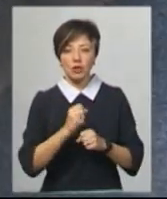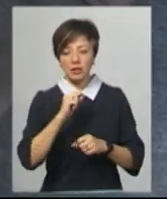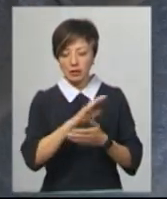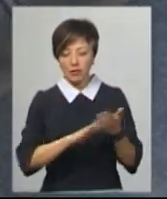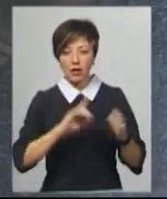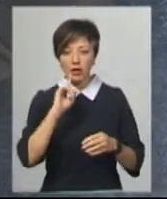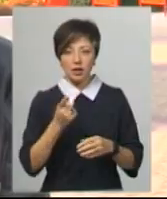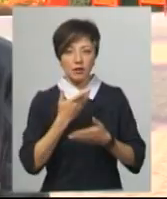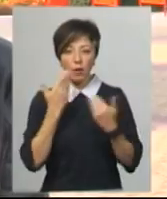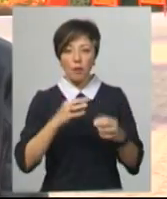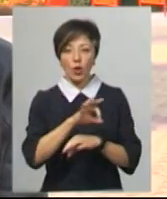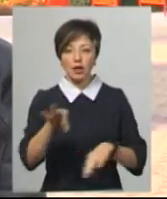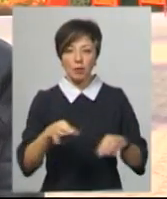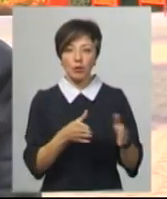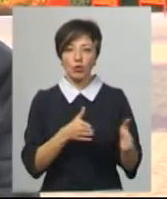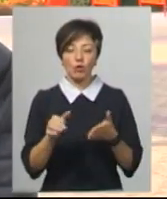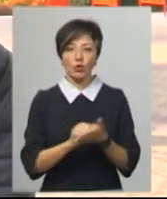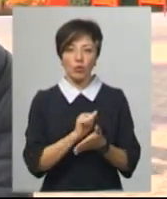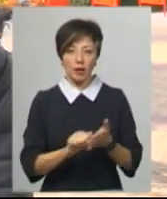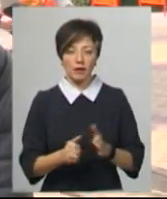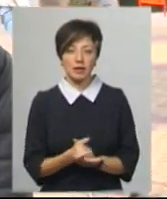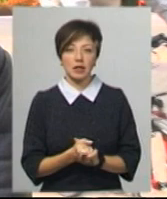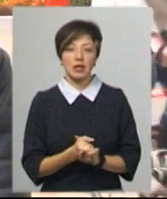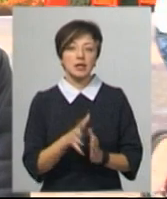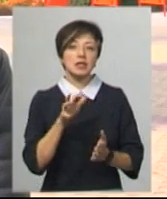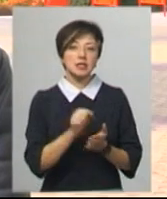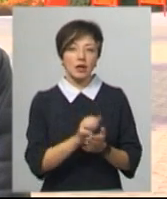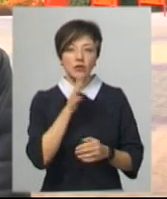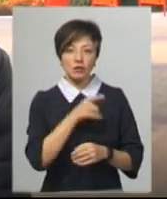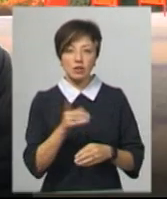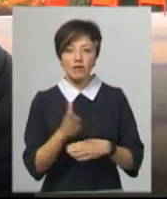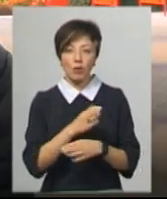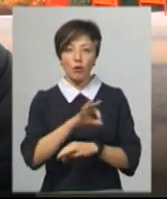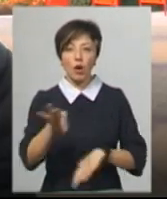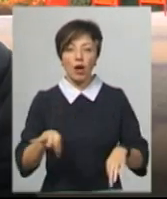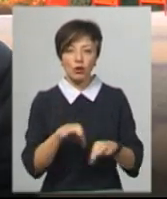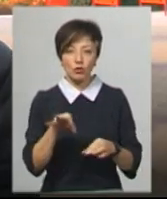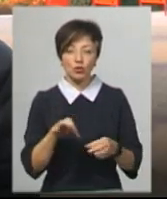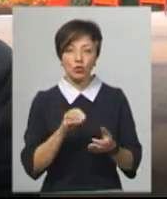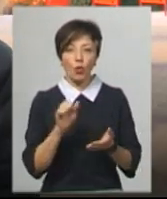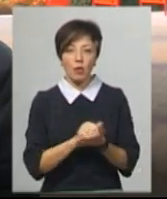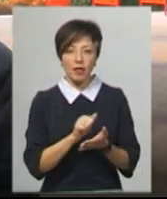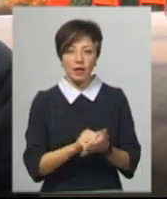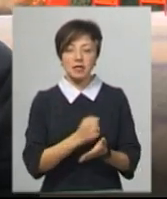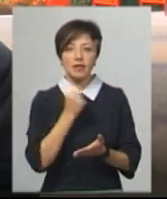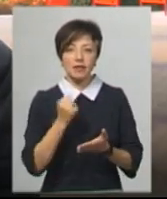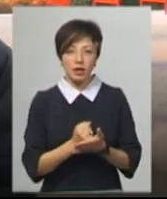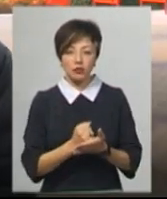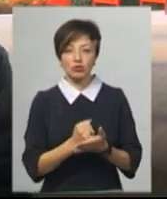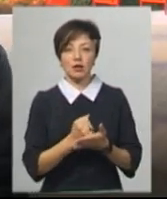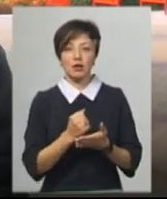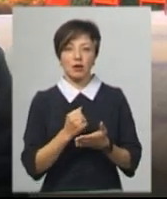відсутність проєктанта та підготовку документів. Зайняло в часі виготовлення проєктно-кошторисної документації, її затвердження,